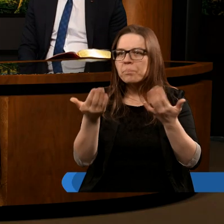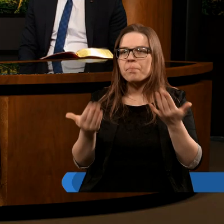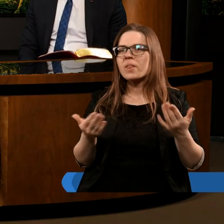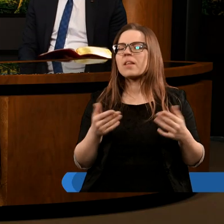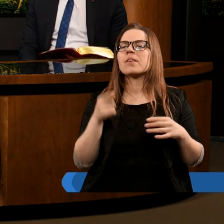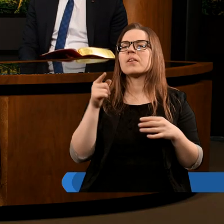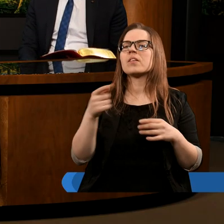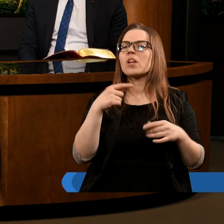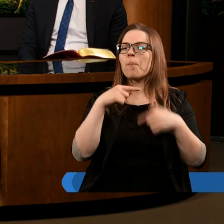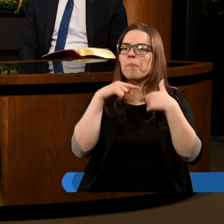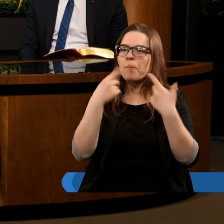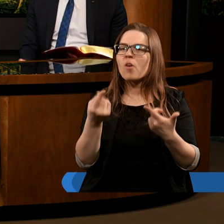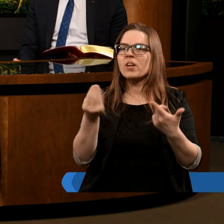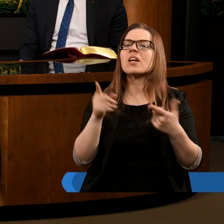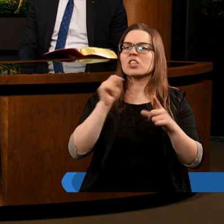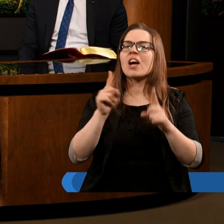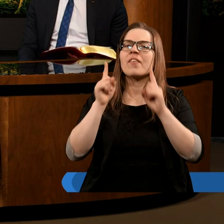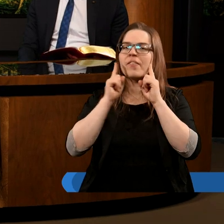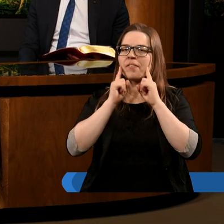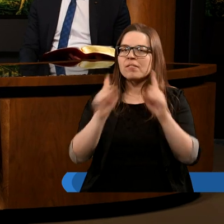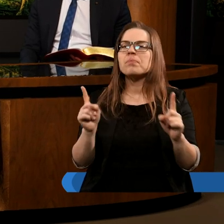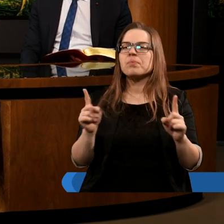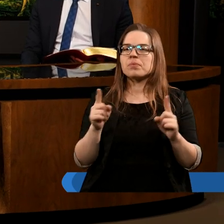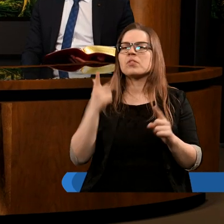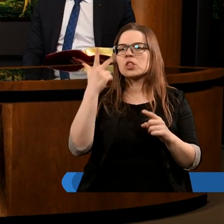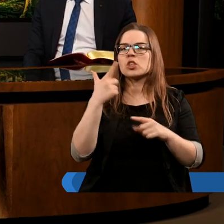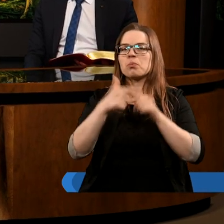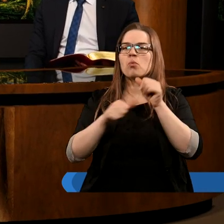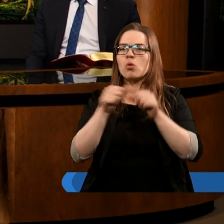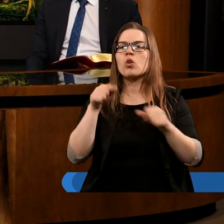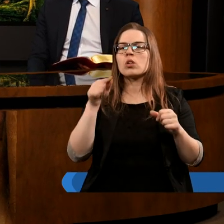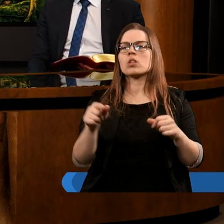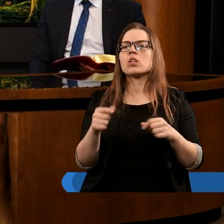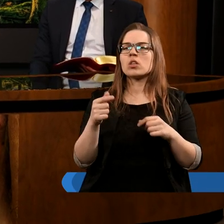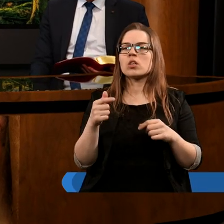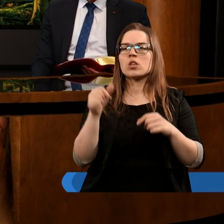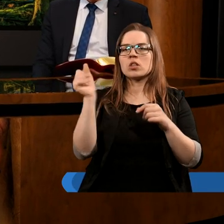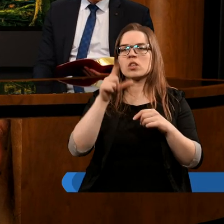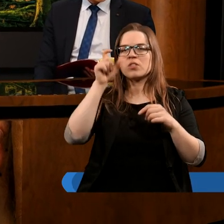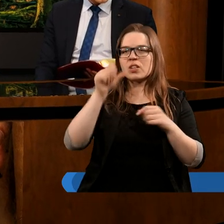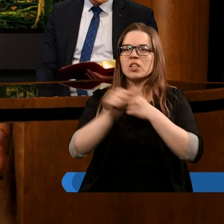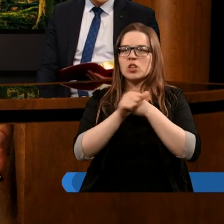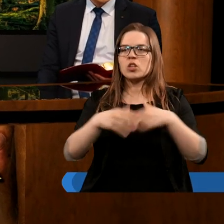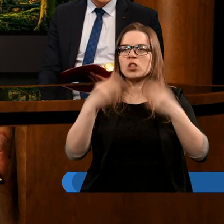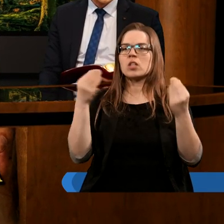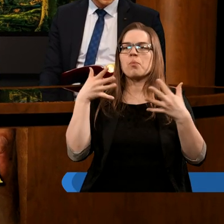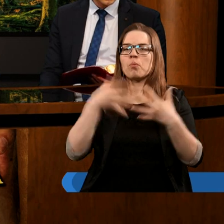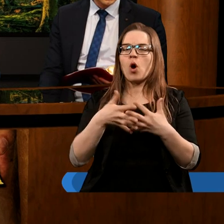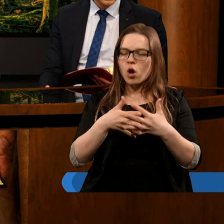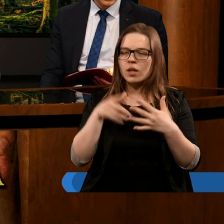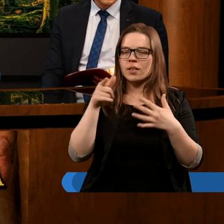Tutaj właśnie tylko dopowiem, że faktycznie trzy i pół roku to jest tysiąc dwieście sześćdziesiąt dni proroczych,